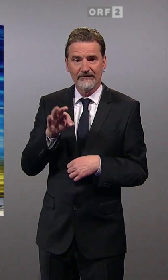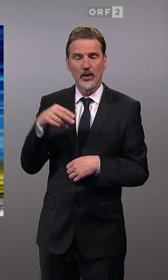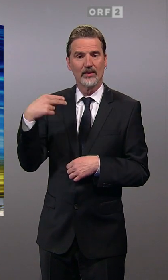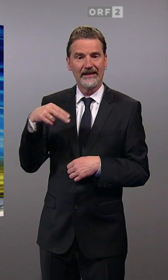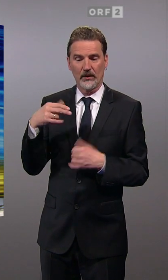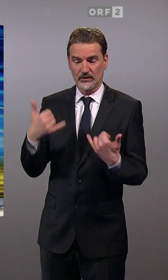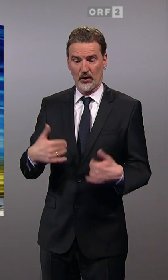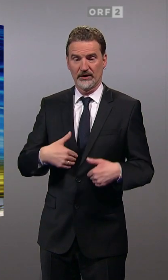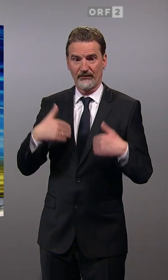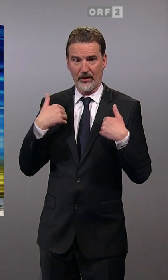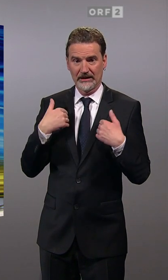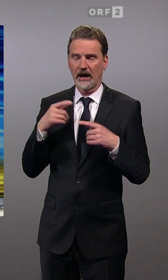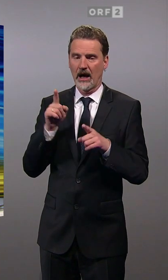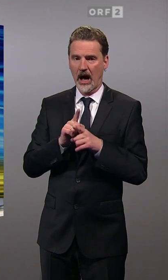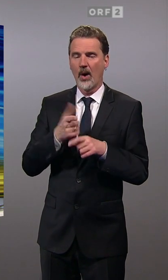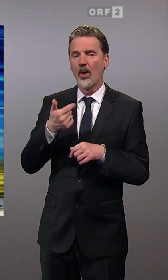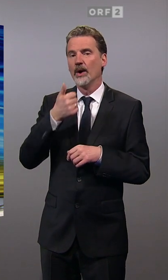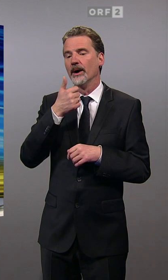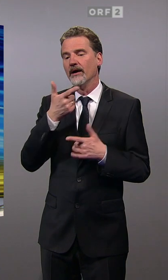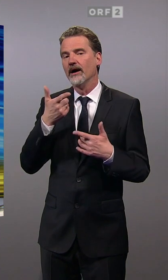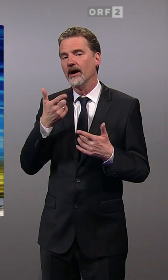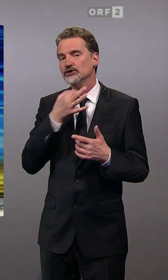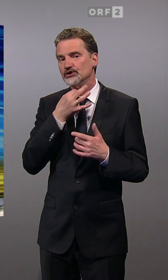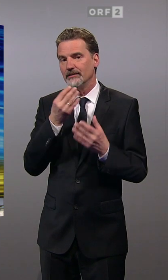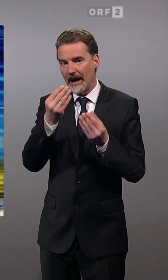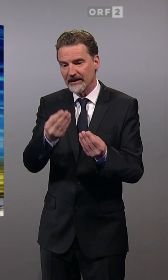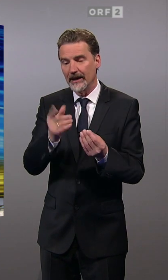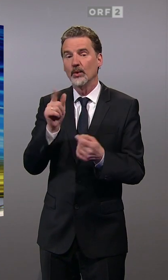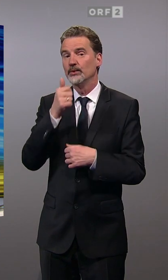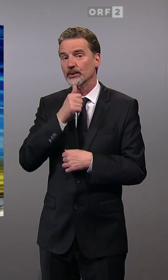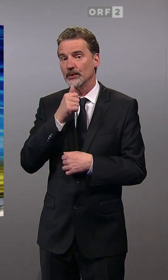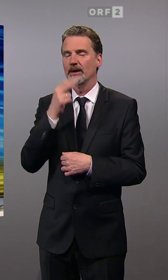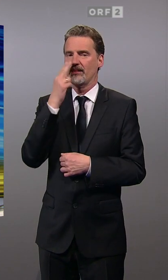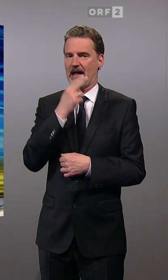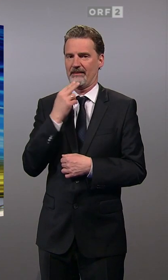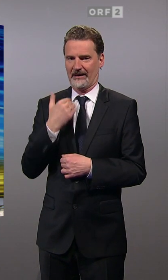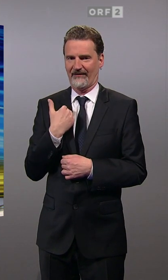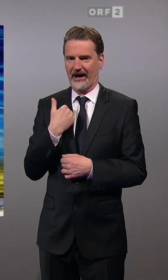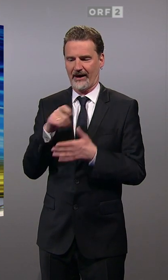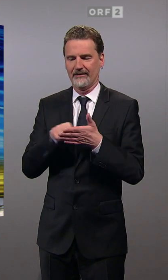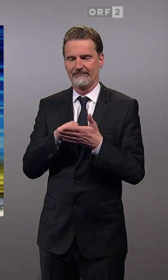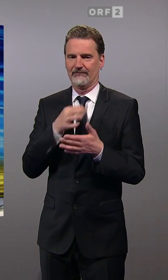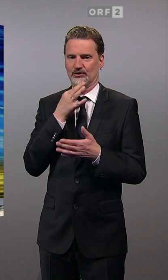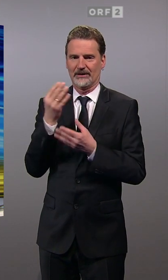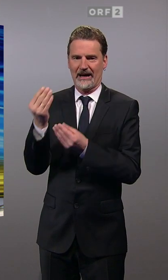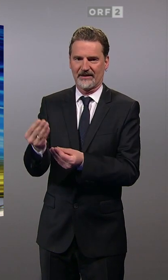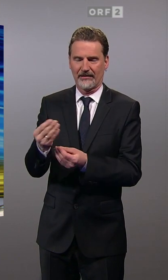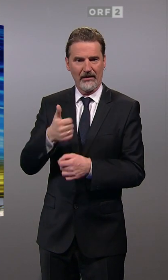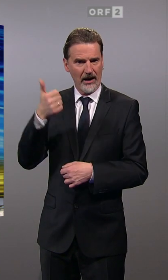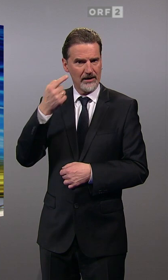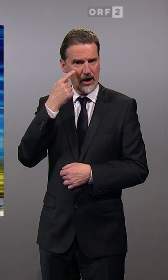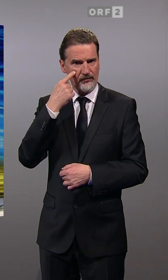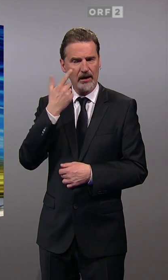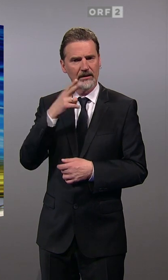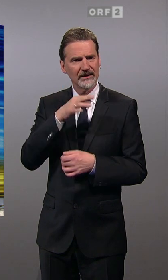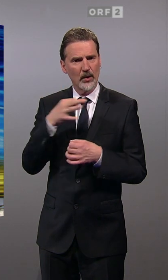Vormittag die Kandidatin der Grünen am Nachmittag ihre Stimme abgegeben. Eine Auffälligkeit Niederösterreichs ist die seit Jahren schon ständig